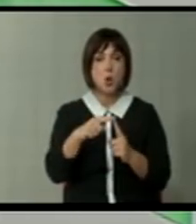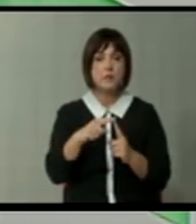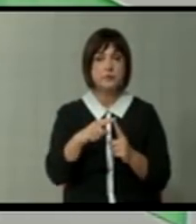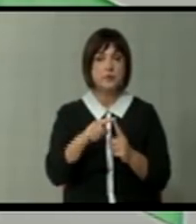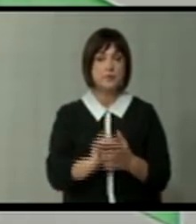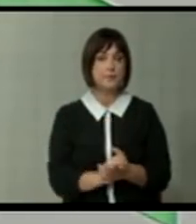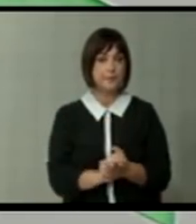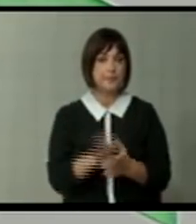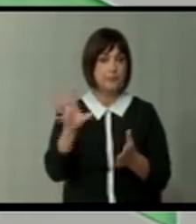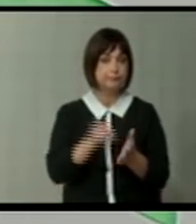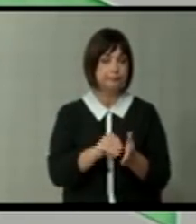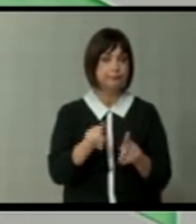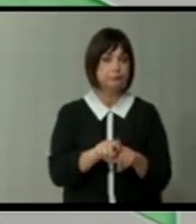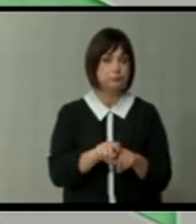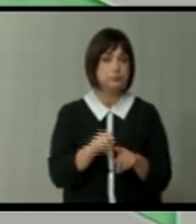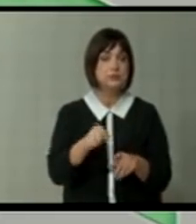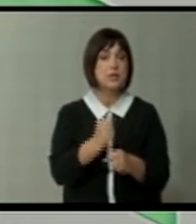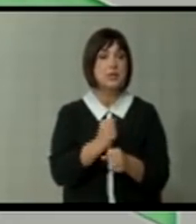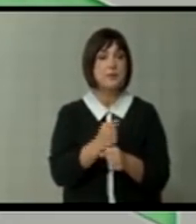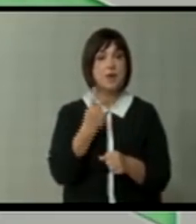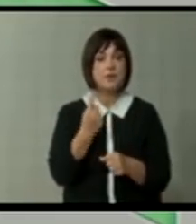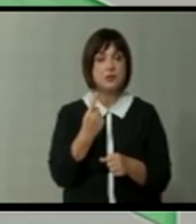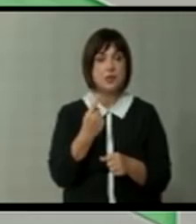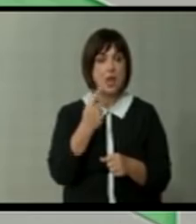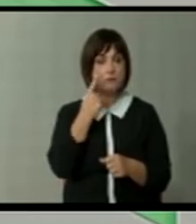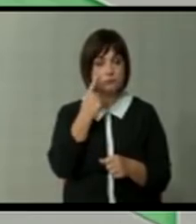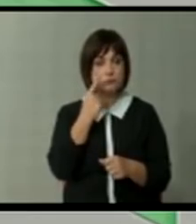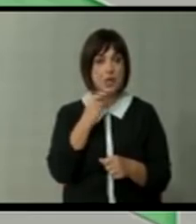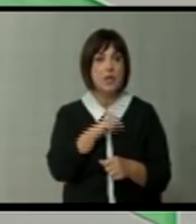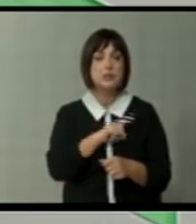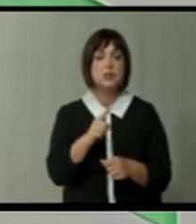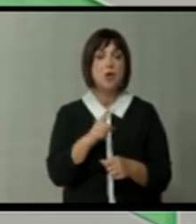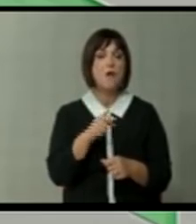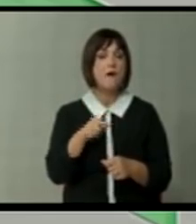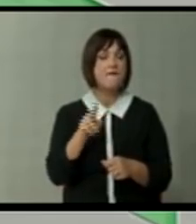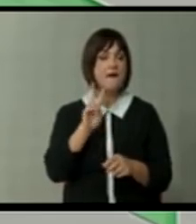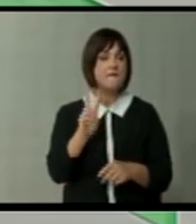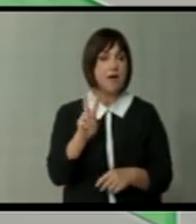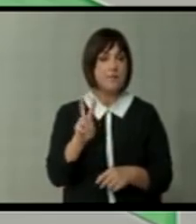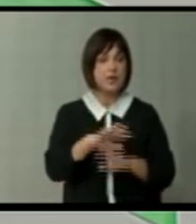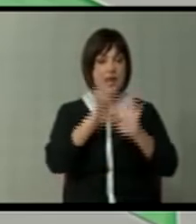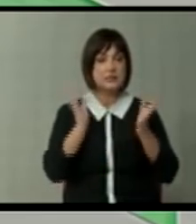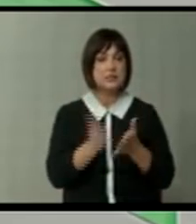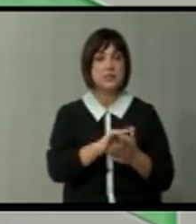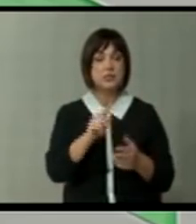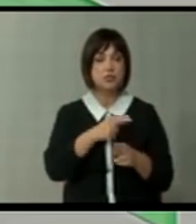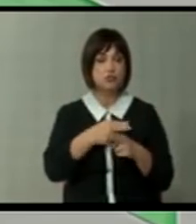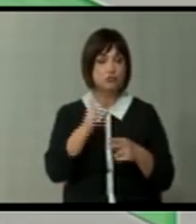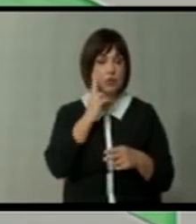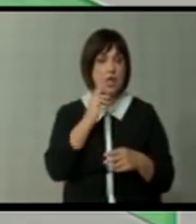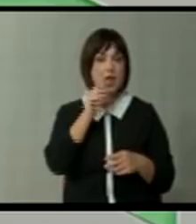направим една динтикција. Ните во ВМРО, сите се нечестни,